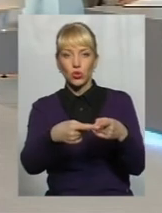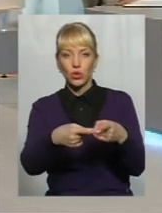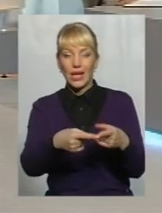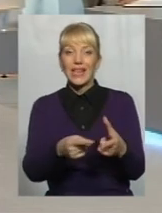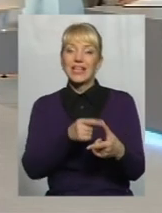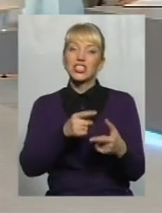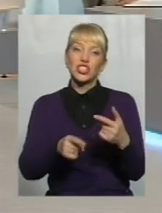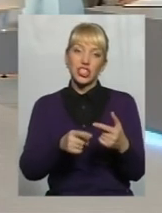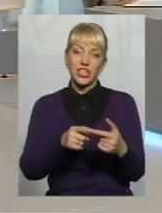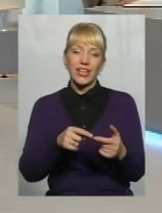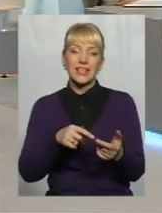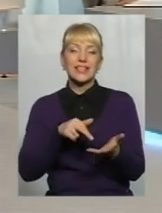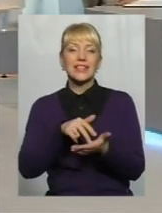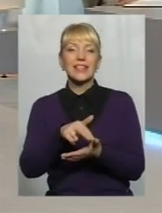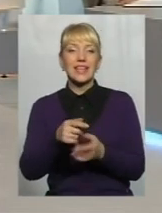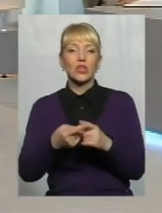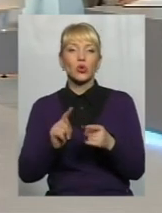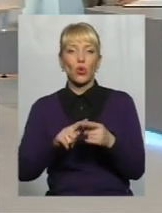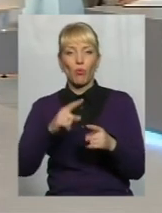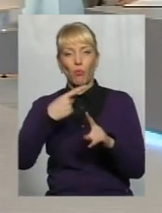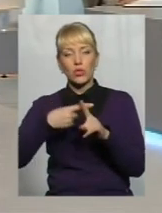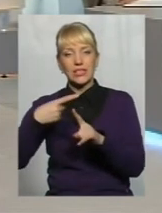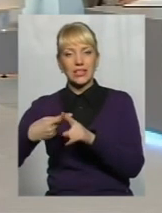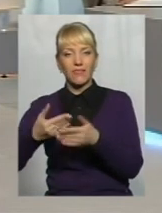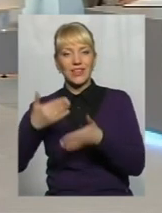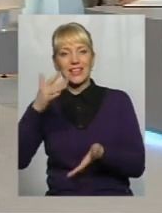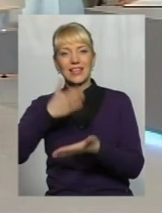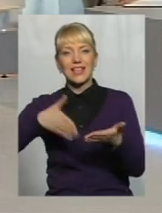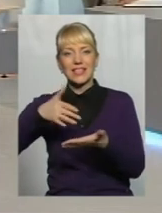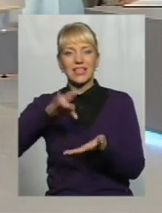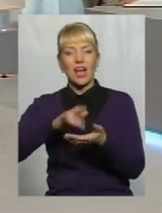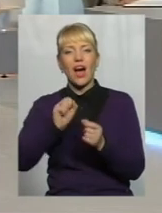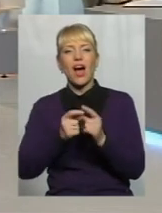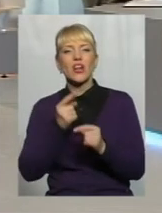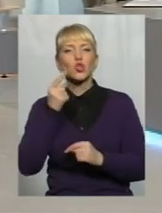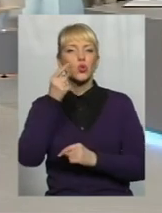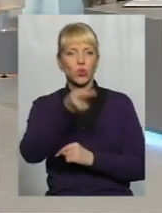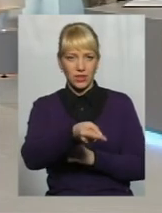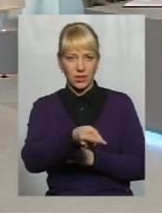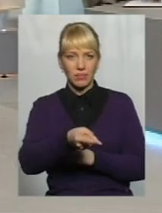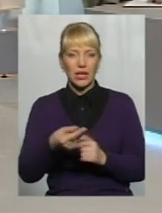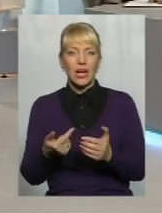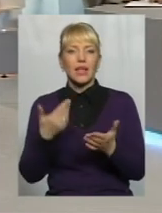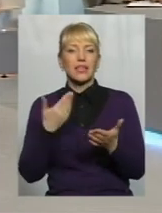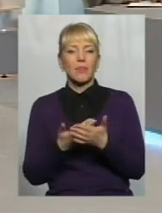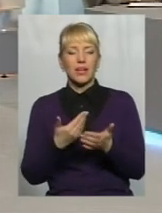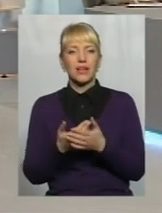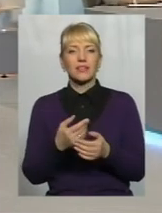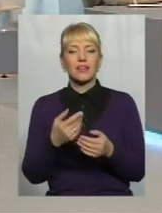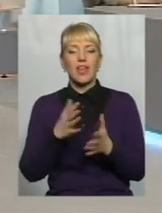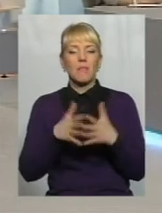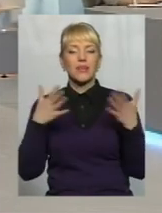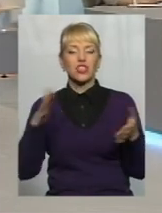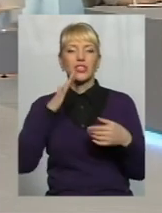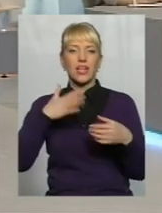дійде отой позитив від зенцентралізації аж туди. Тому що, до прикладу, в найбільших наших громадах